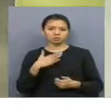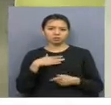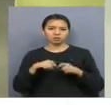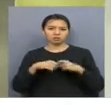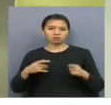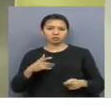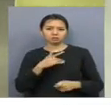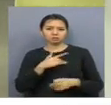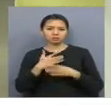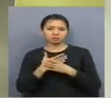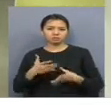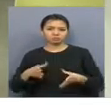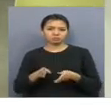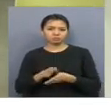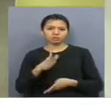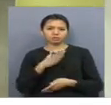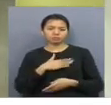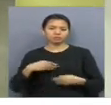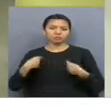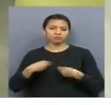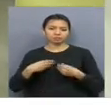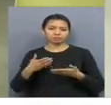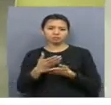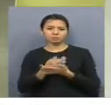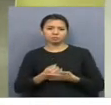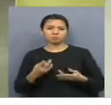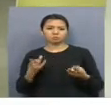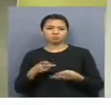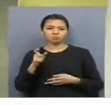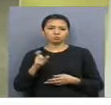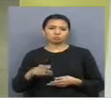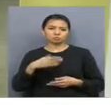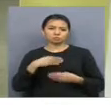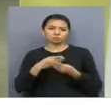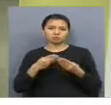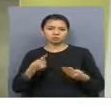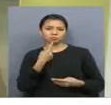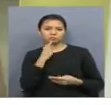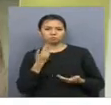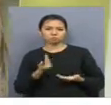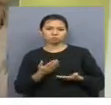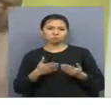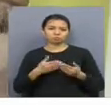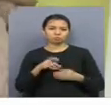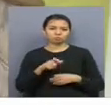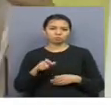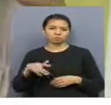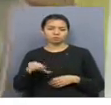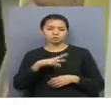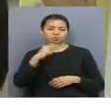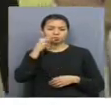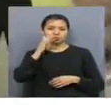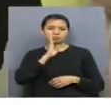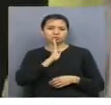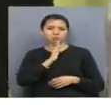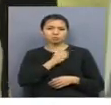қайрымдылық қормен бірлесе отырып, кейін кешектер жиніп, мұқтаж адамдарға үлістіреміз. Барша еркектермен әйелдерге айтытыным, кейін алған